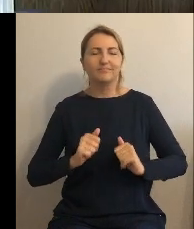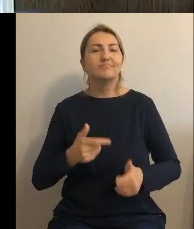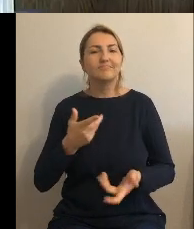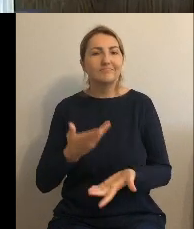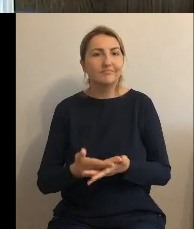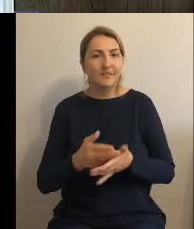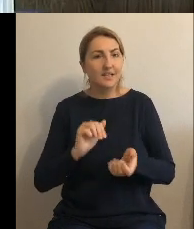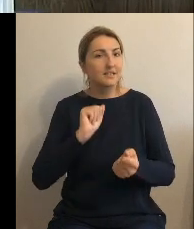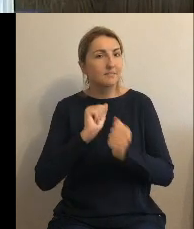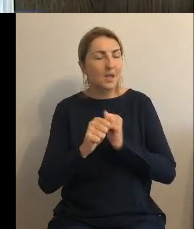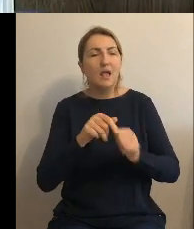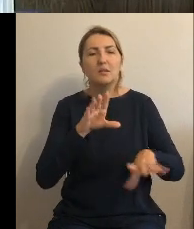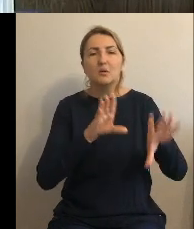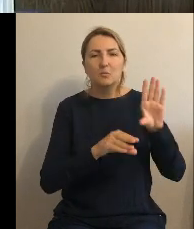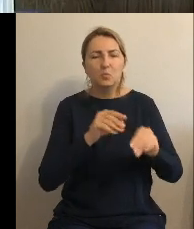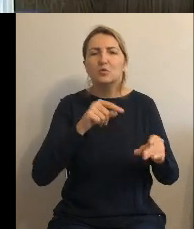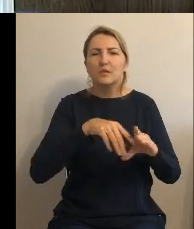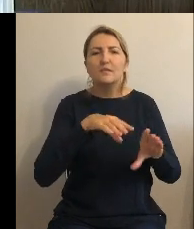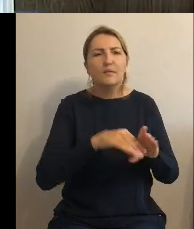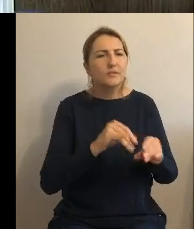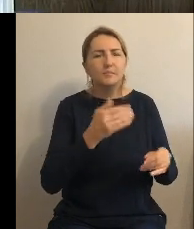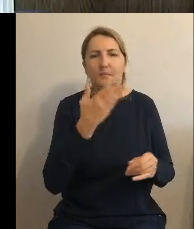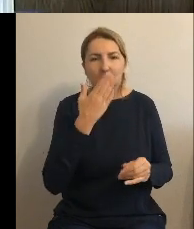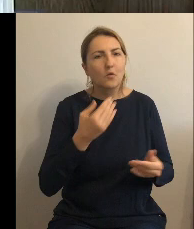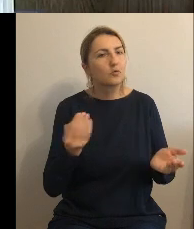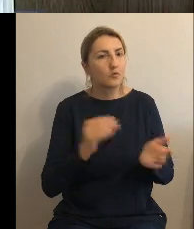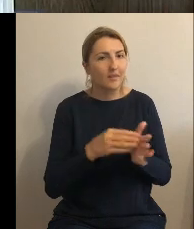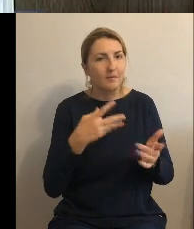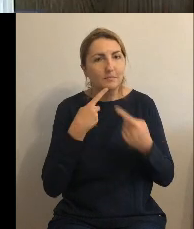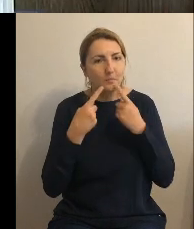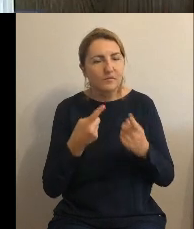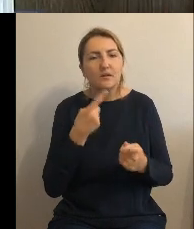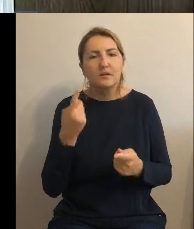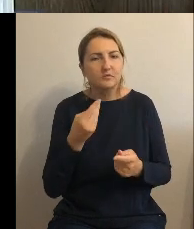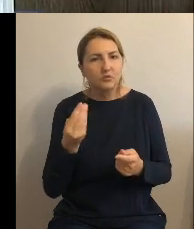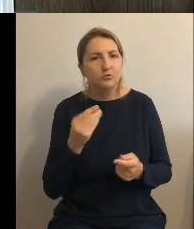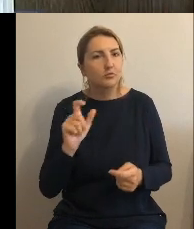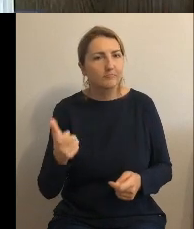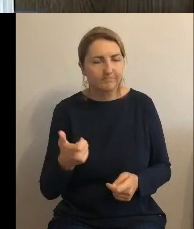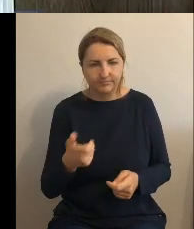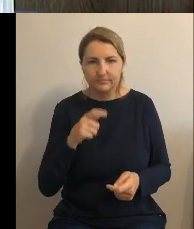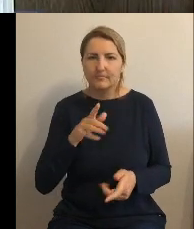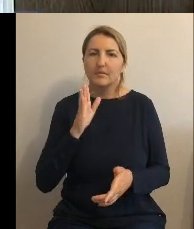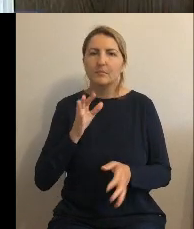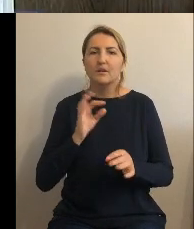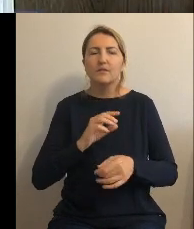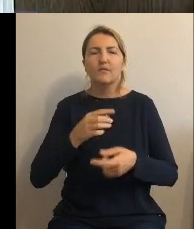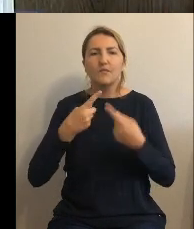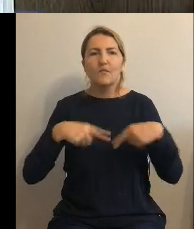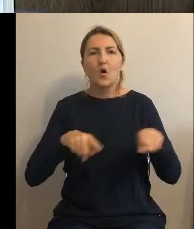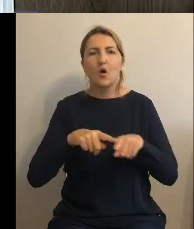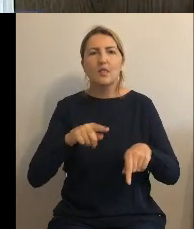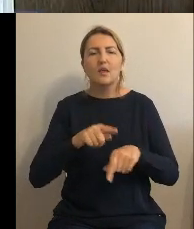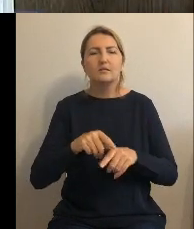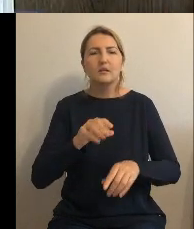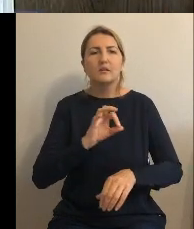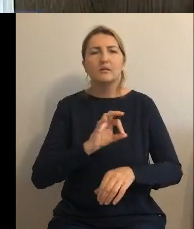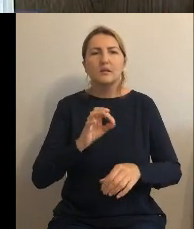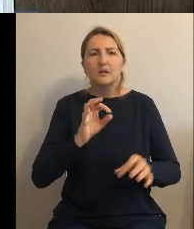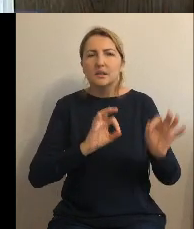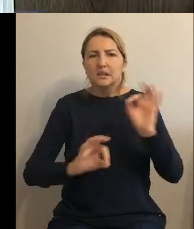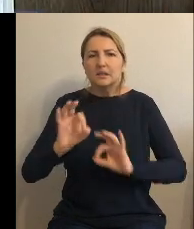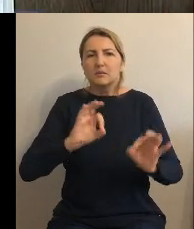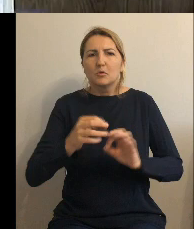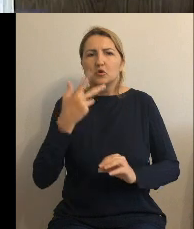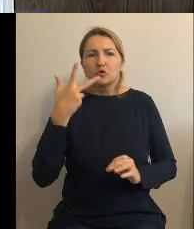też chcę dopowiedzieć radnym, wykonania dokumentacji na modernizację trzech dróg. Tutaj patrzę na radnych, których w